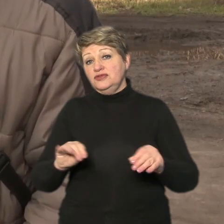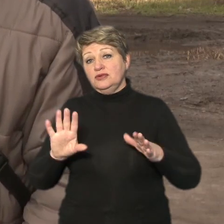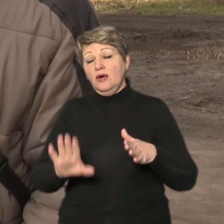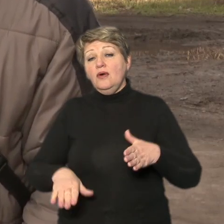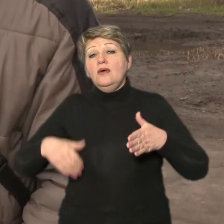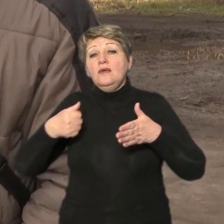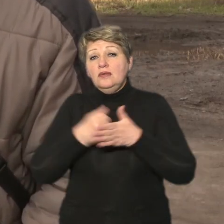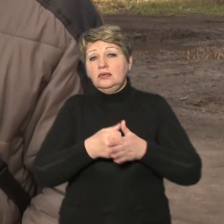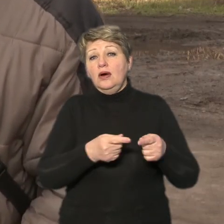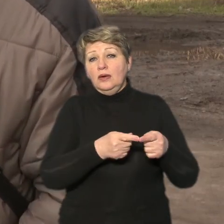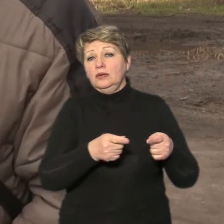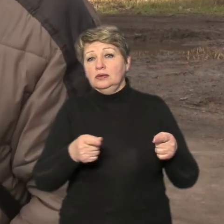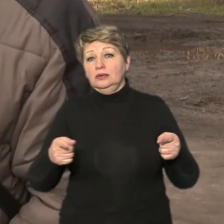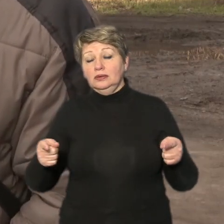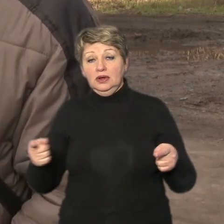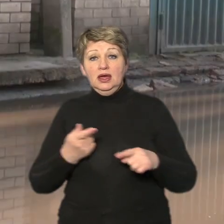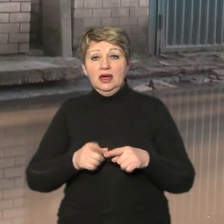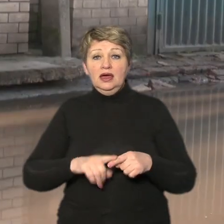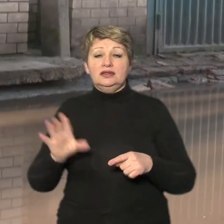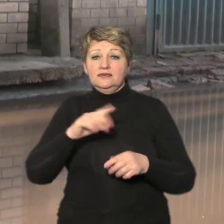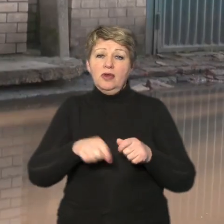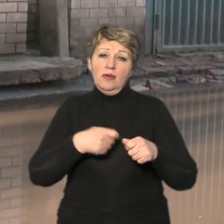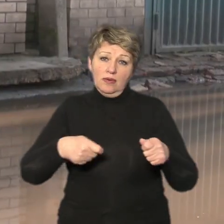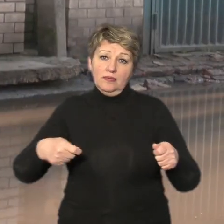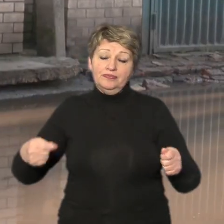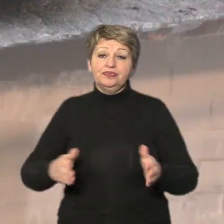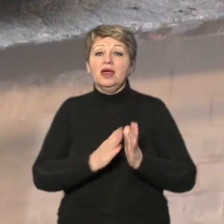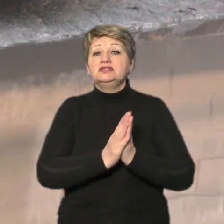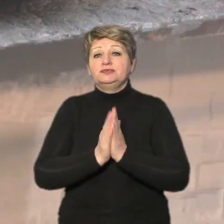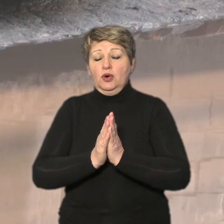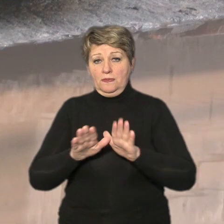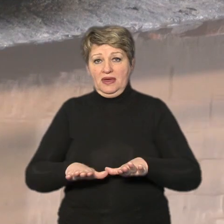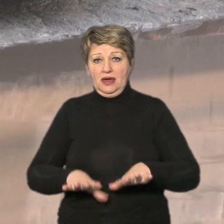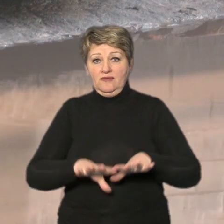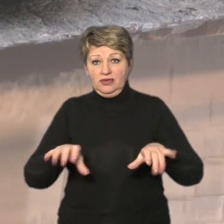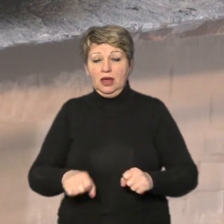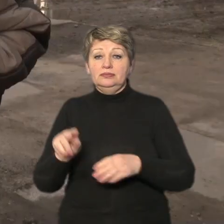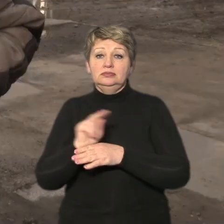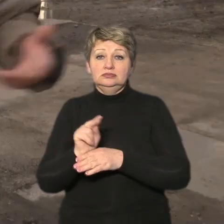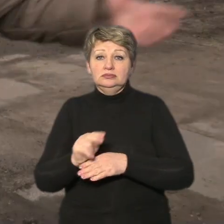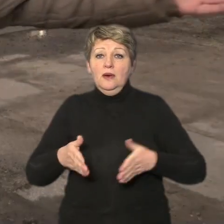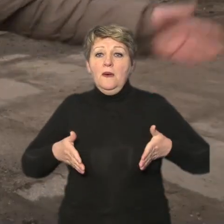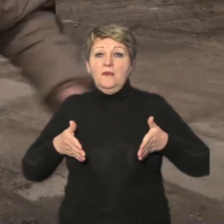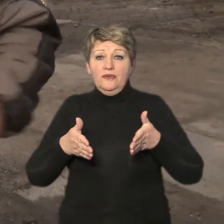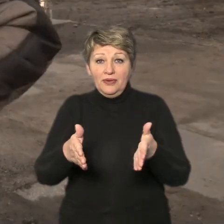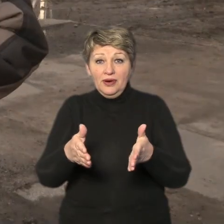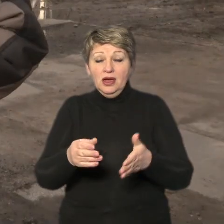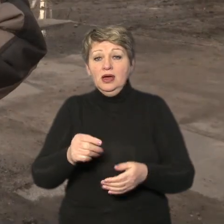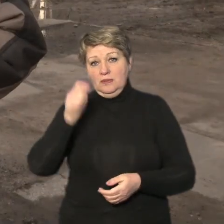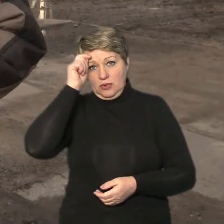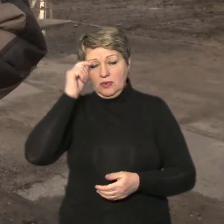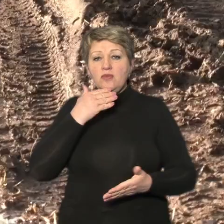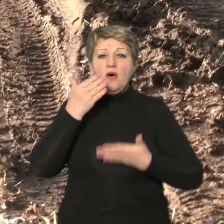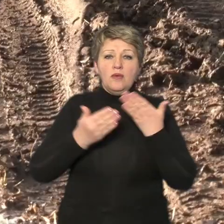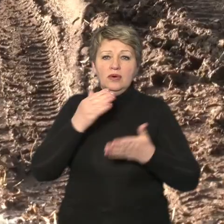оце з тих пір оце оце катавася йде із проханнями до міської влади відремонтувати провулок чоловік звертався неодноразово